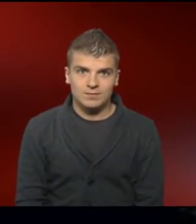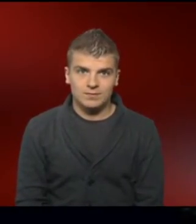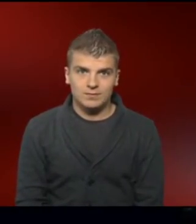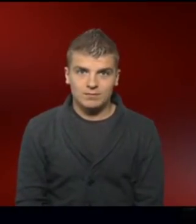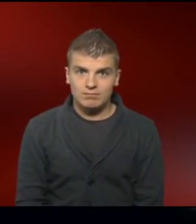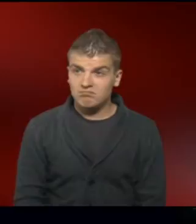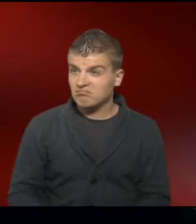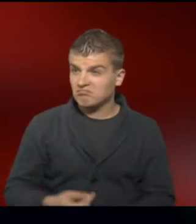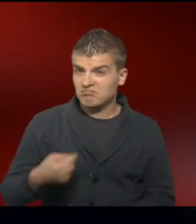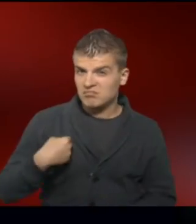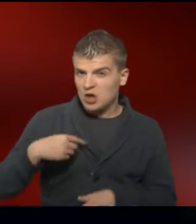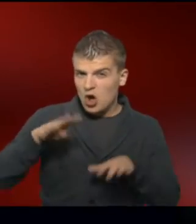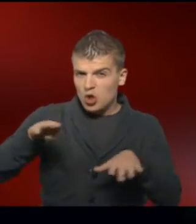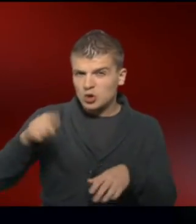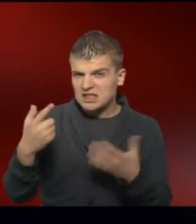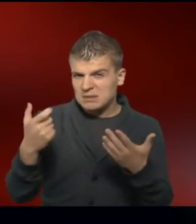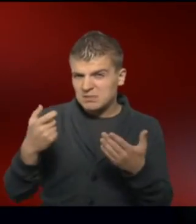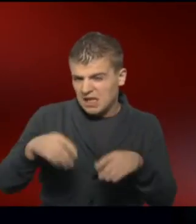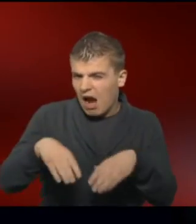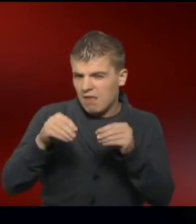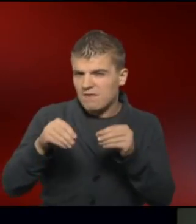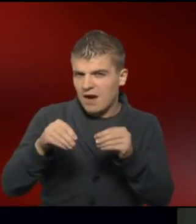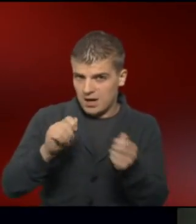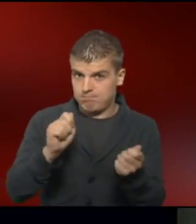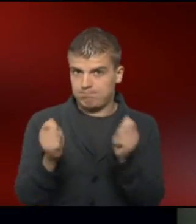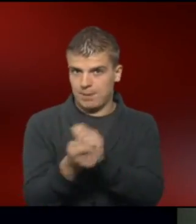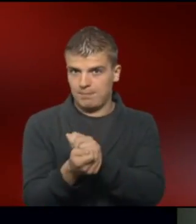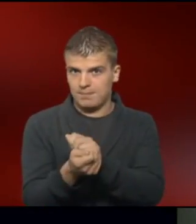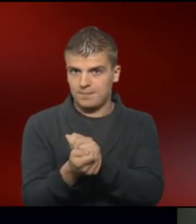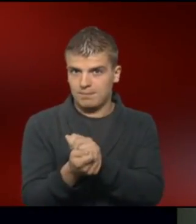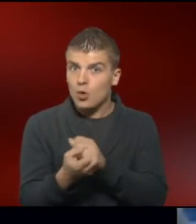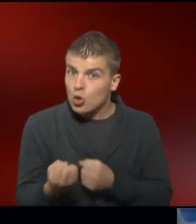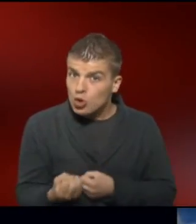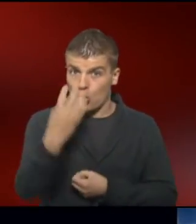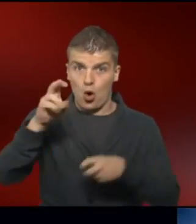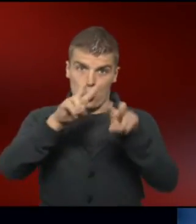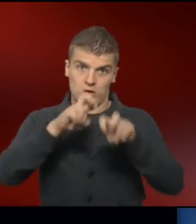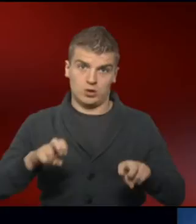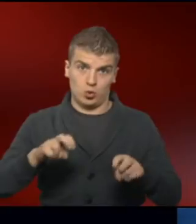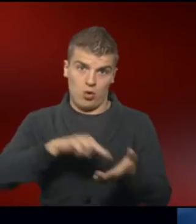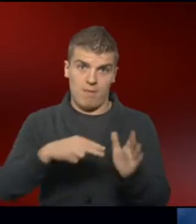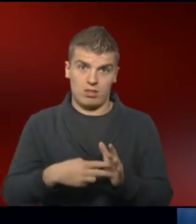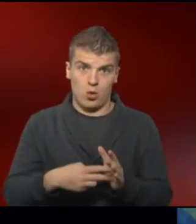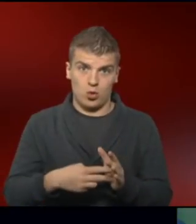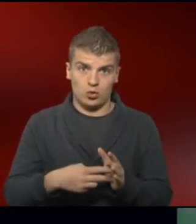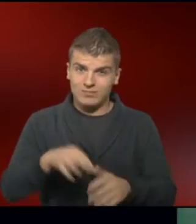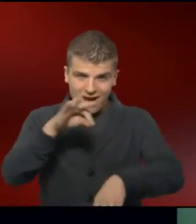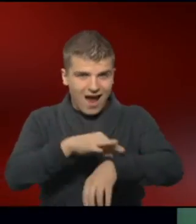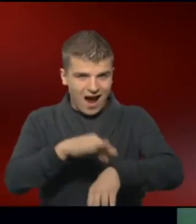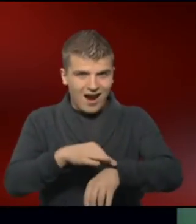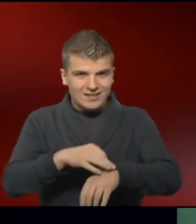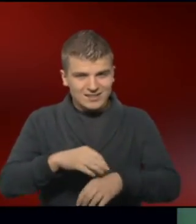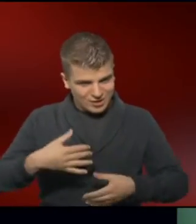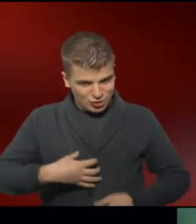Erst in den frühen 70ern änderte sich das. Eine neue Untersuchungsmethode wurde eingeführt. Dabei entnahm der Arzt der